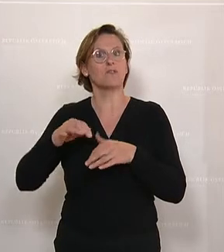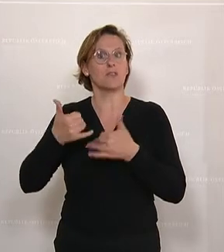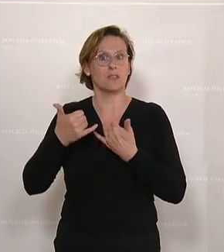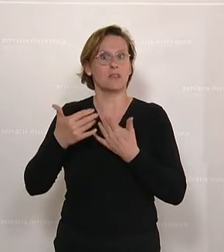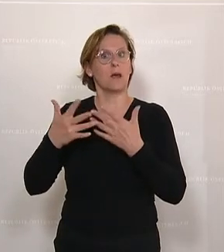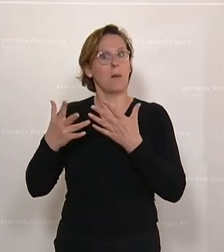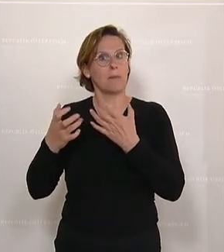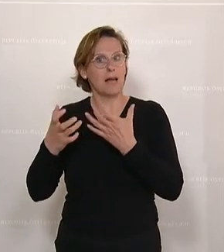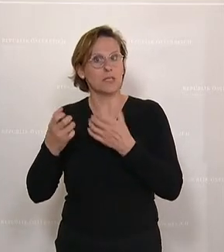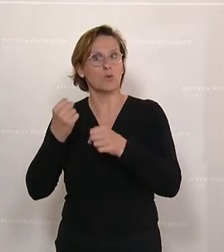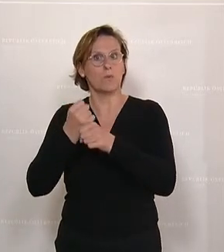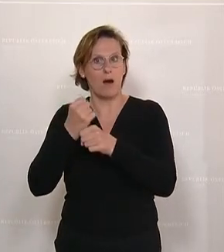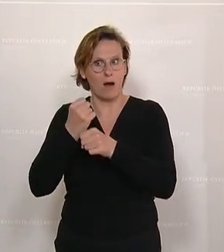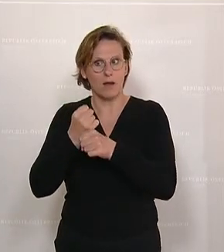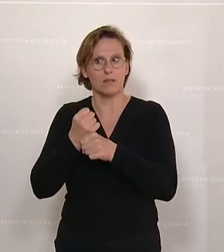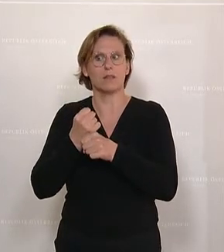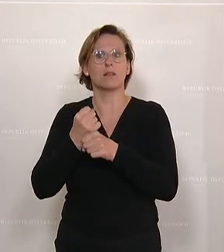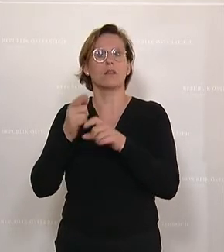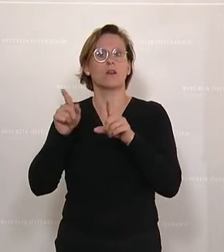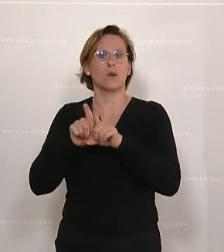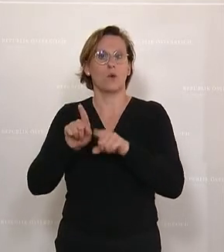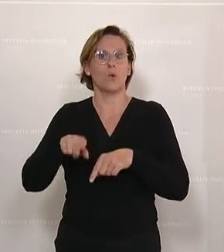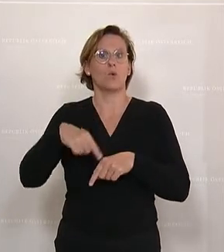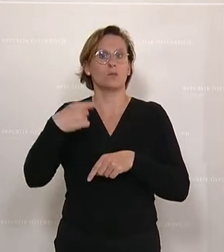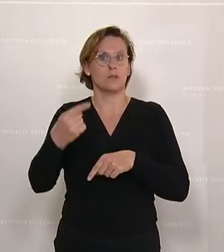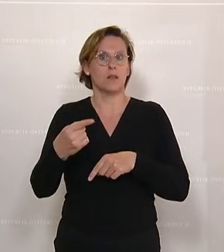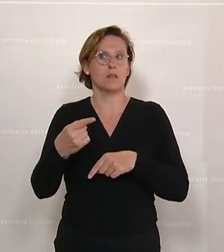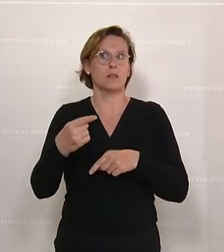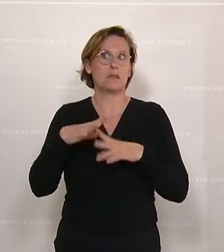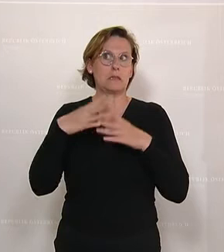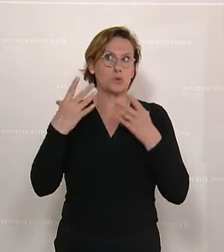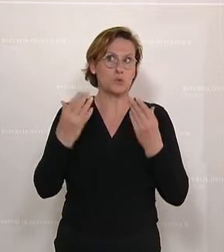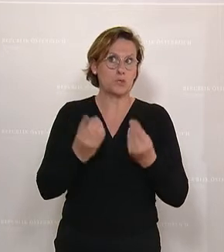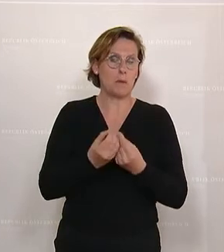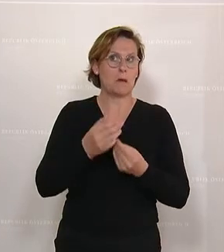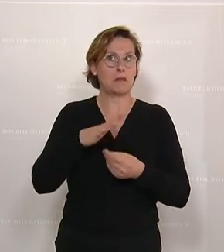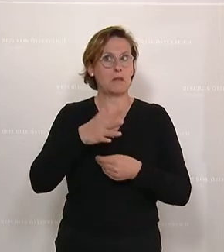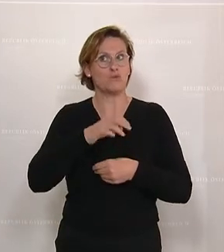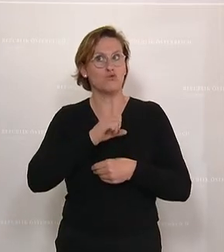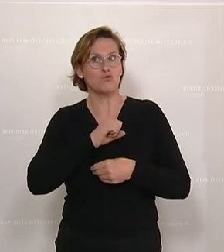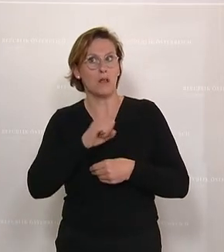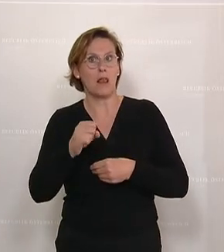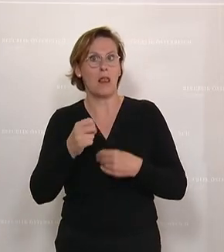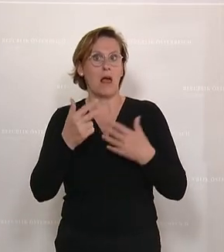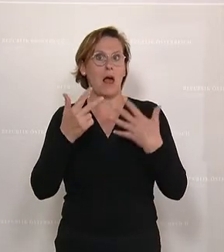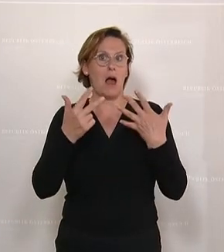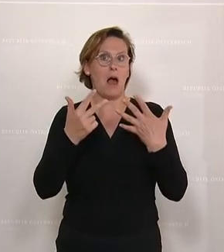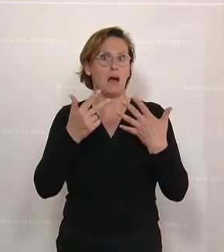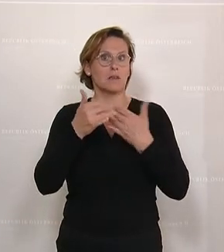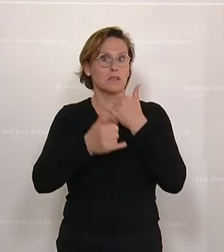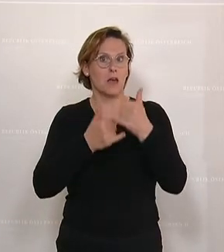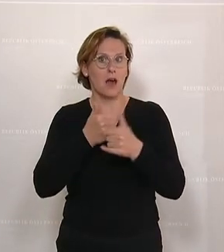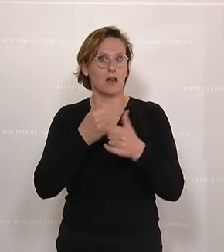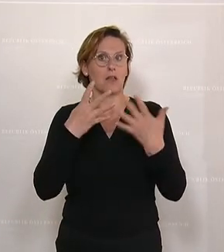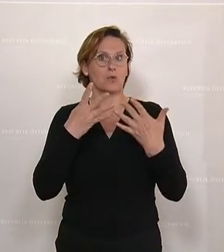Und dann steht man nach insgesamt, wenn man relativ flott ist, nach ungefähr acht, neun Jahren, meistens ein